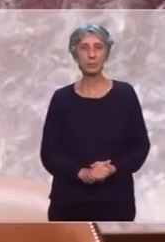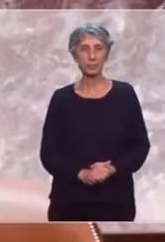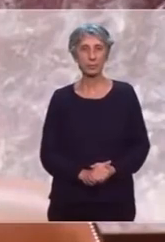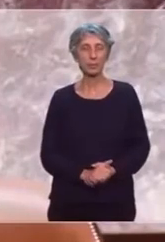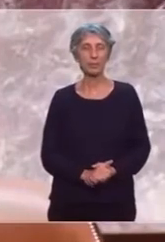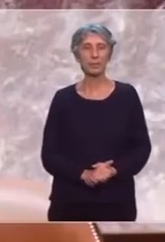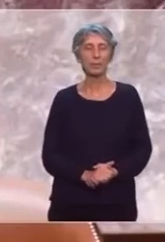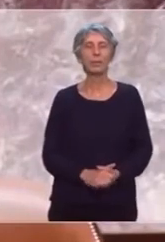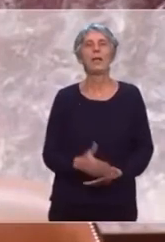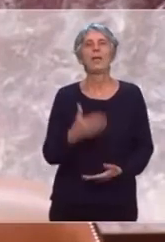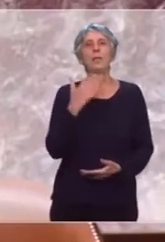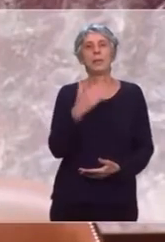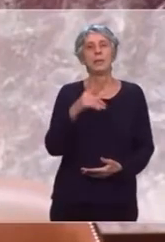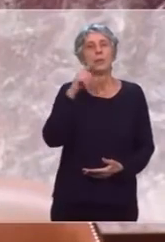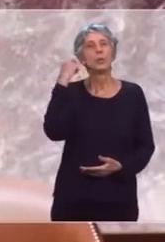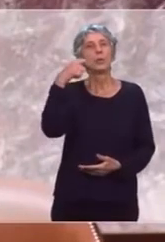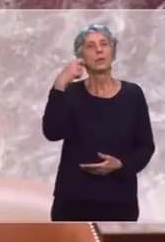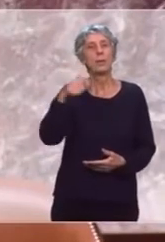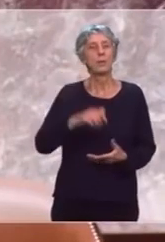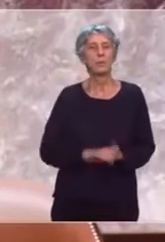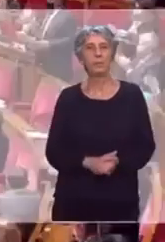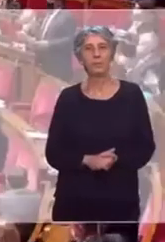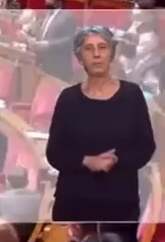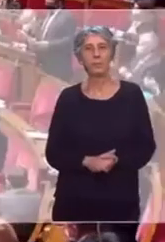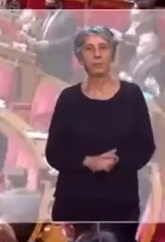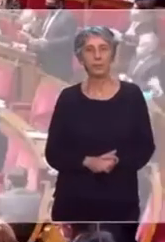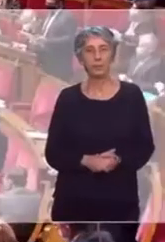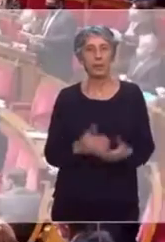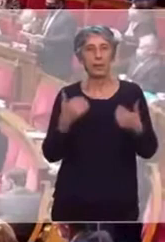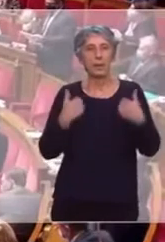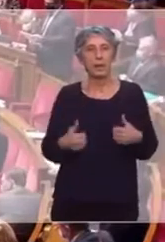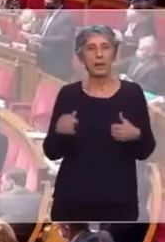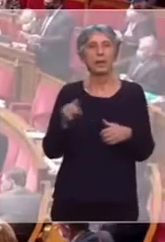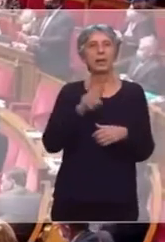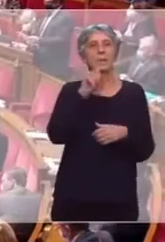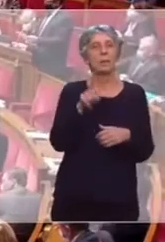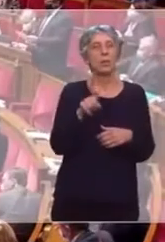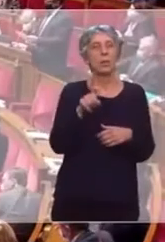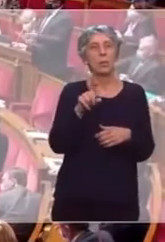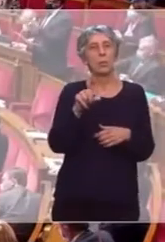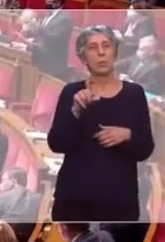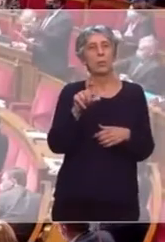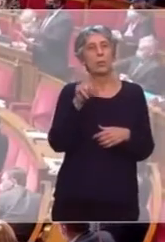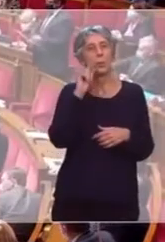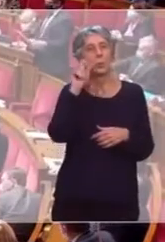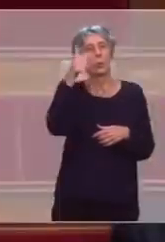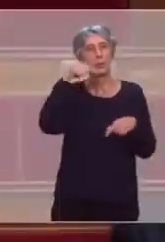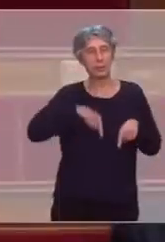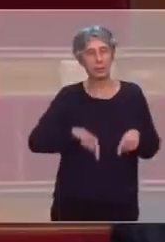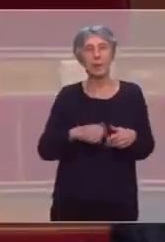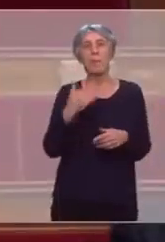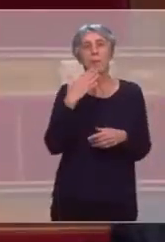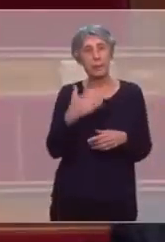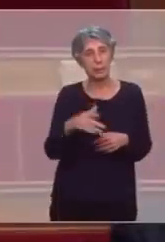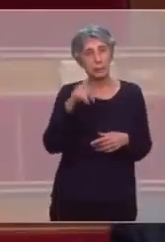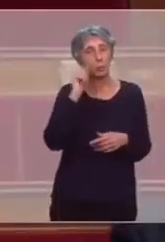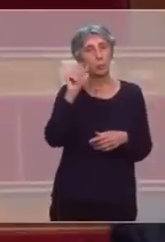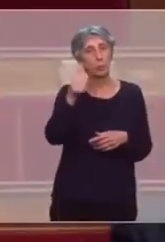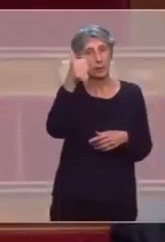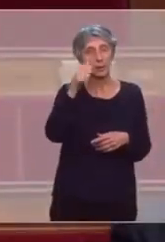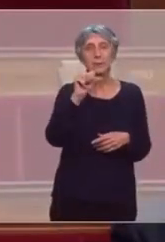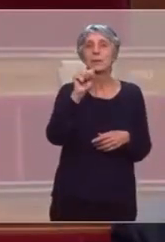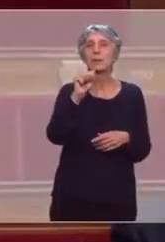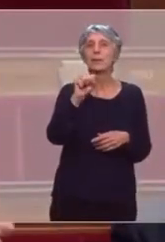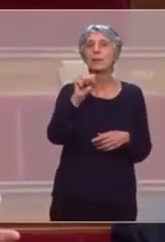Je vous remercie, M. le Président. Ma question s'adresse à M. le Premier ministre. Merci, M. le Premier ministre, d'être venu samedi à